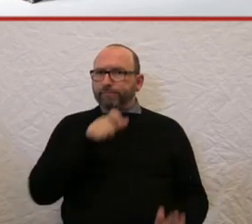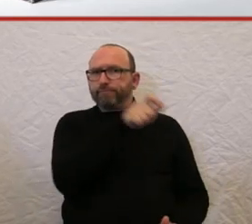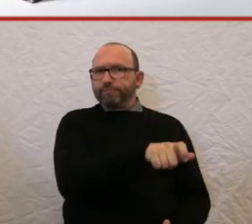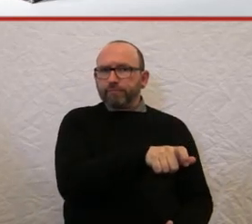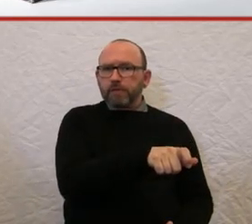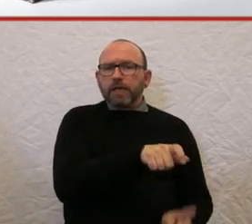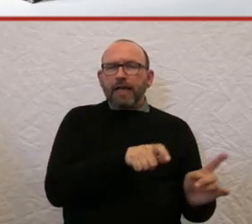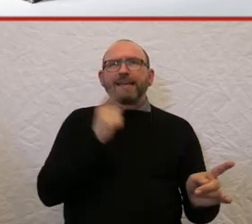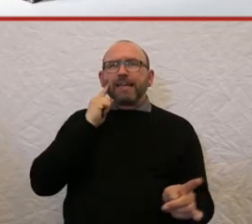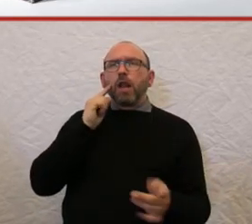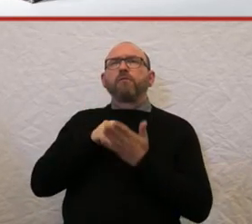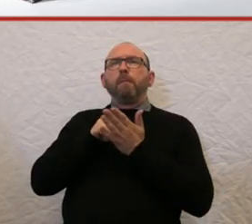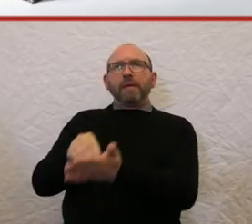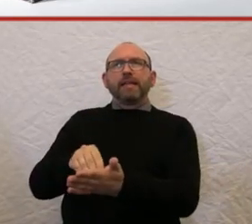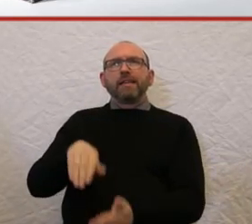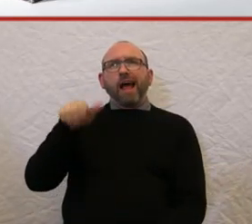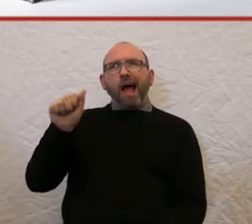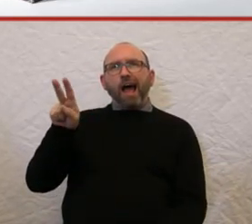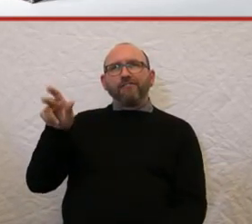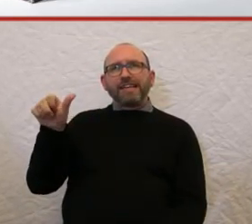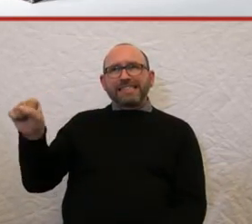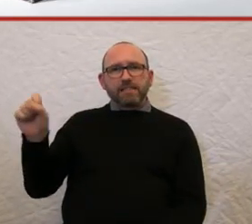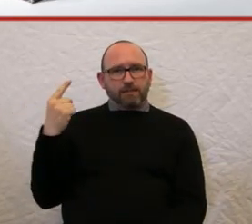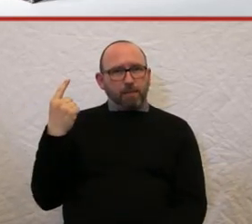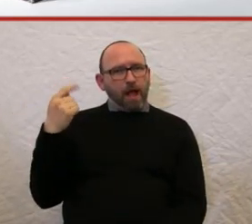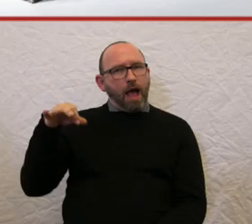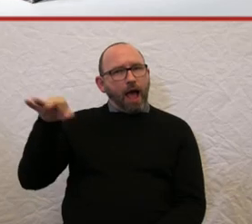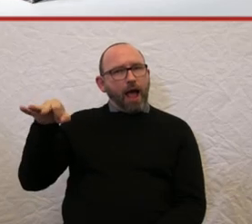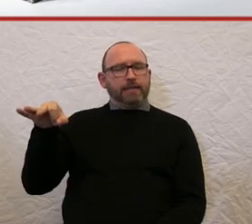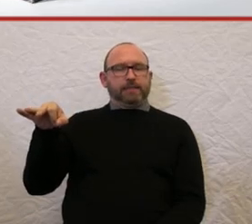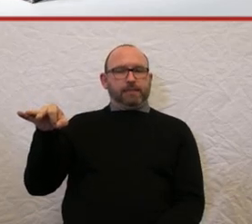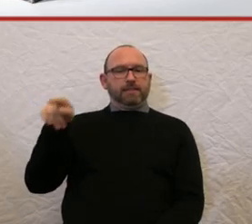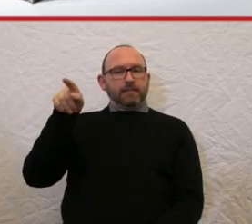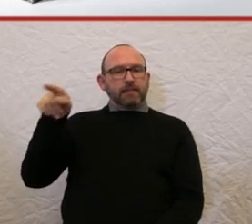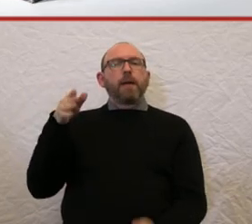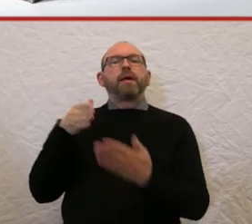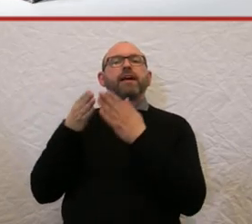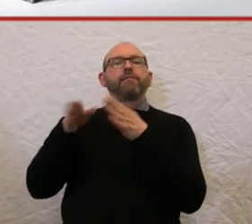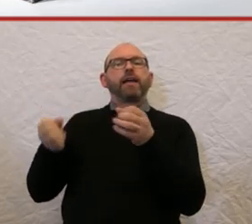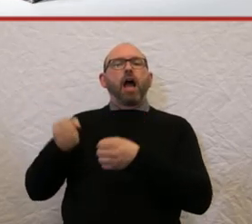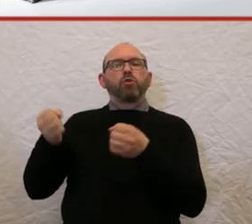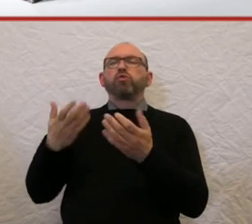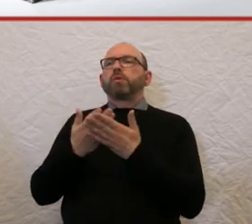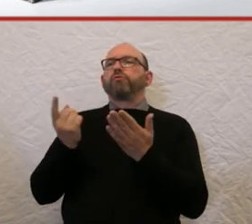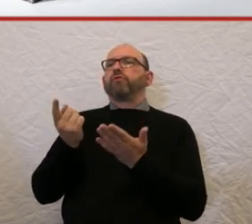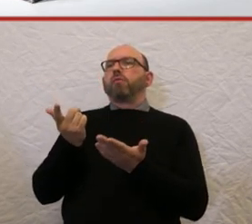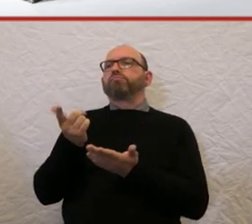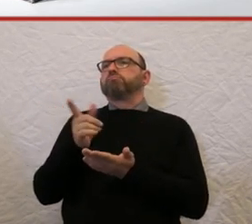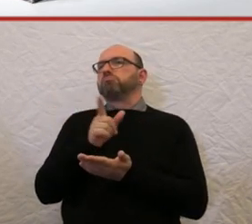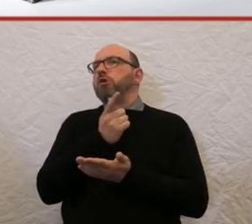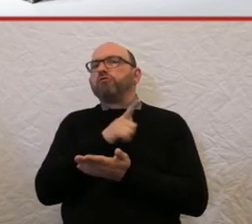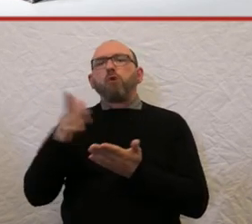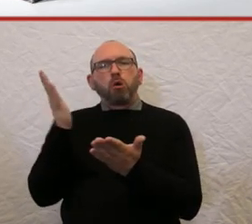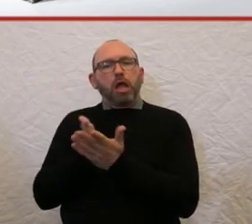hat nur Avis, die Autosvermietung, die Möglichkeit, dass ich ein barrierefreies Auto für ein langes Wochenende oder so mieten kann.